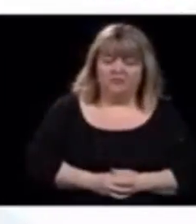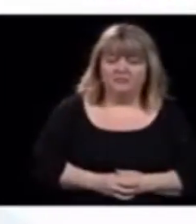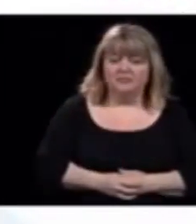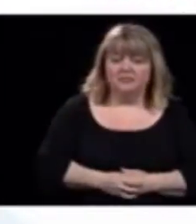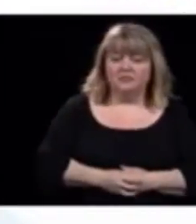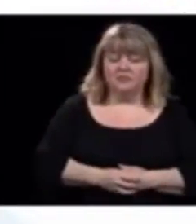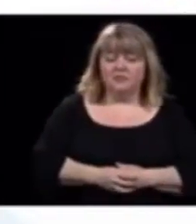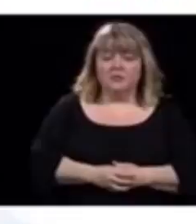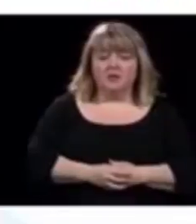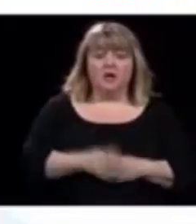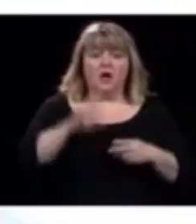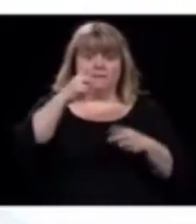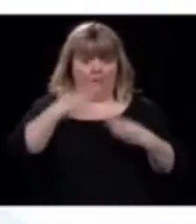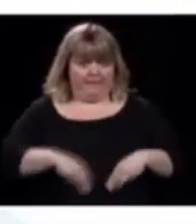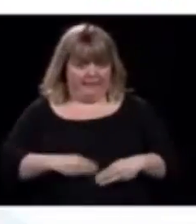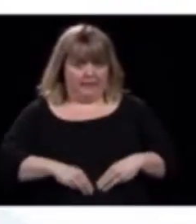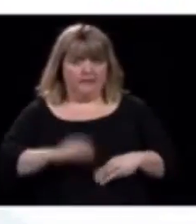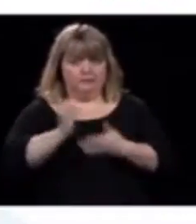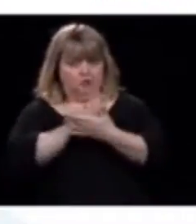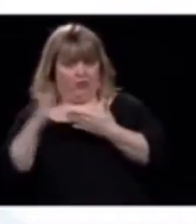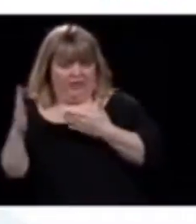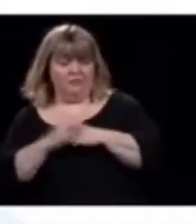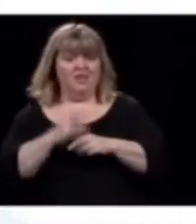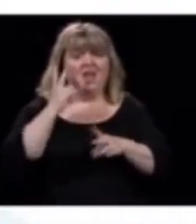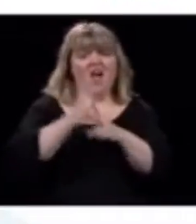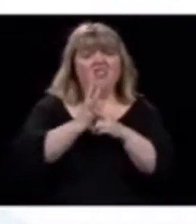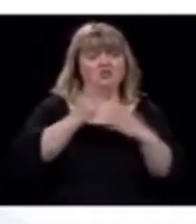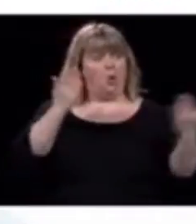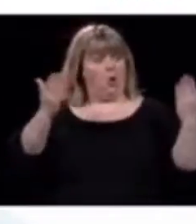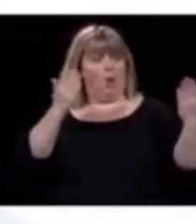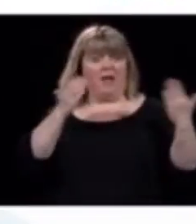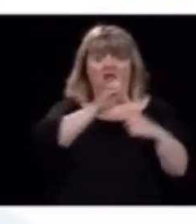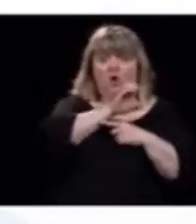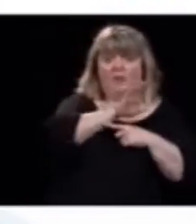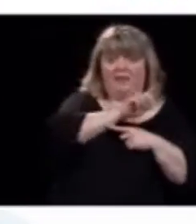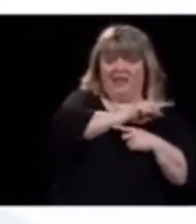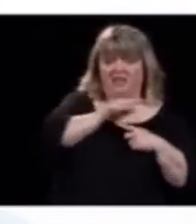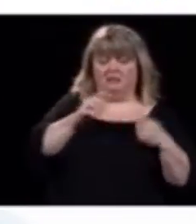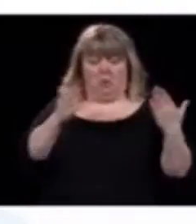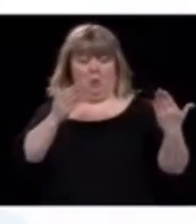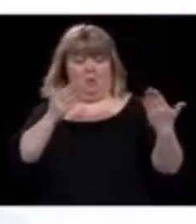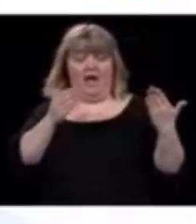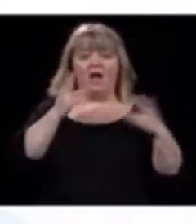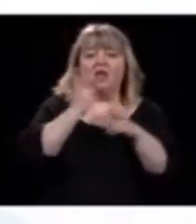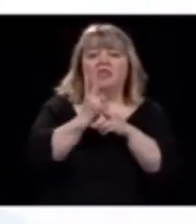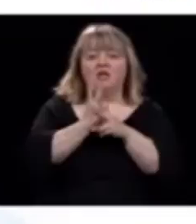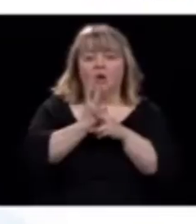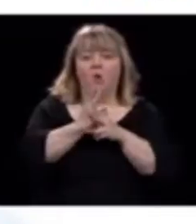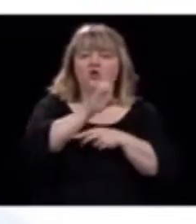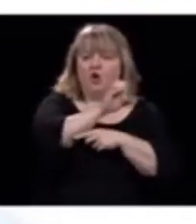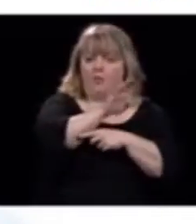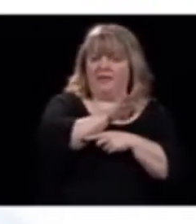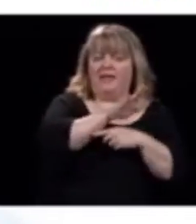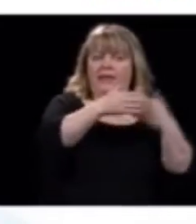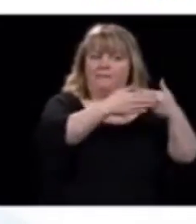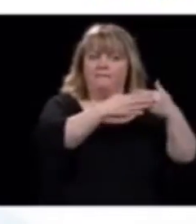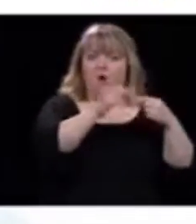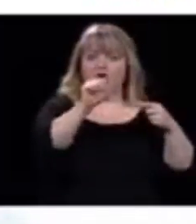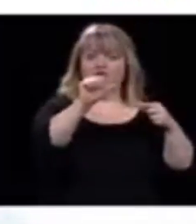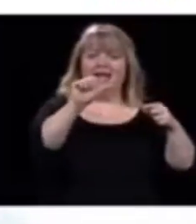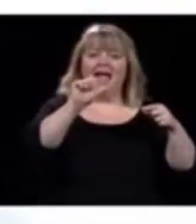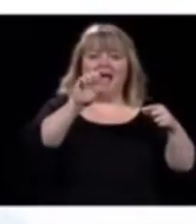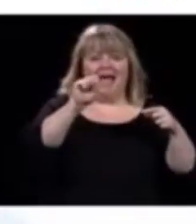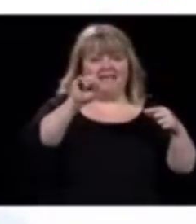aussi, attention sur les comparaisons avec la Colombie-Britannique. Parce que la Colombie-Britannique est proche de l'Asie, donc, ils ont été